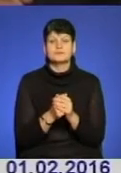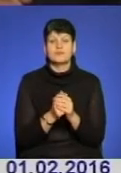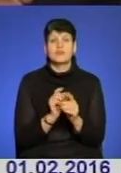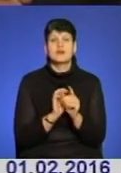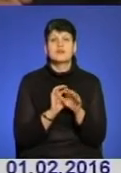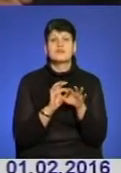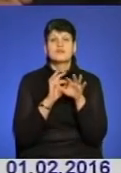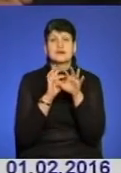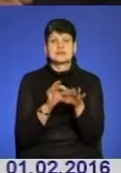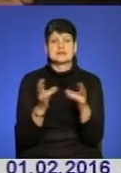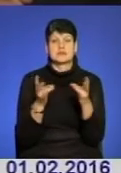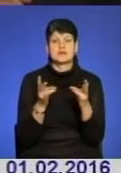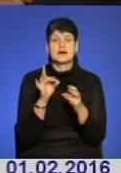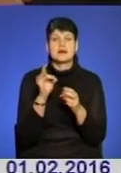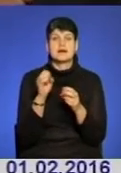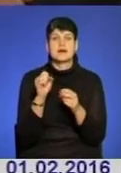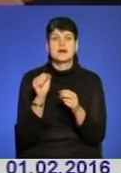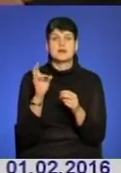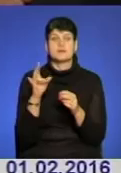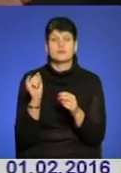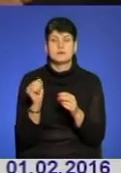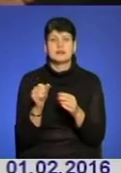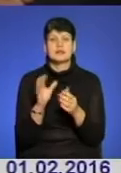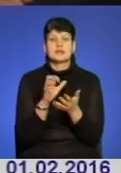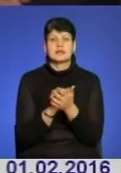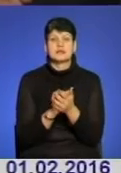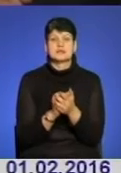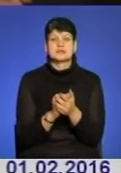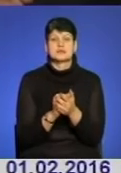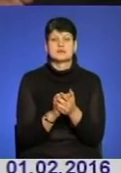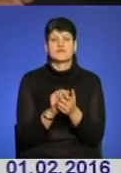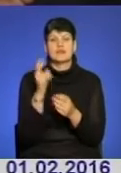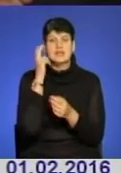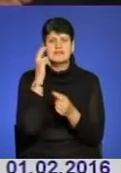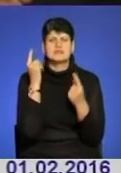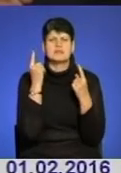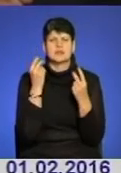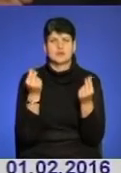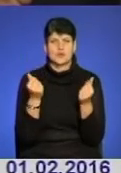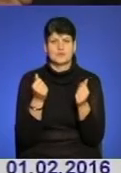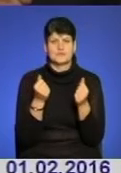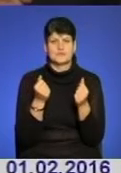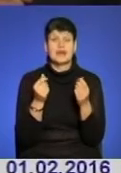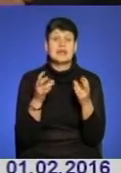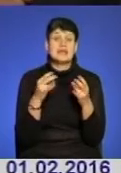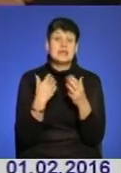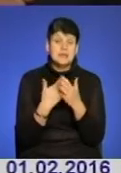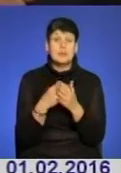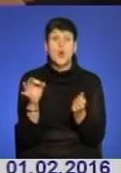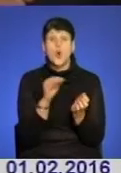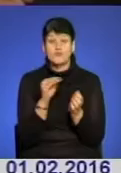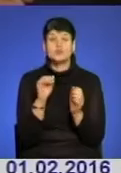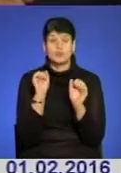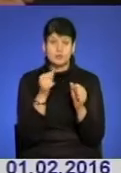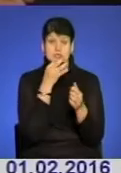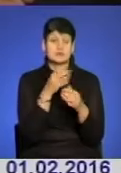його треба було реанімобілем, реанімобіль ми найняли в Києві за дуже великі гроші. І ніби офіційно всі сказали, що